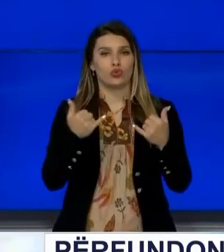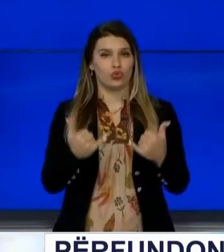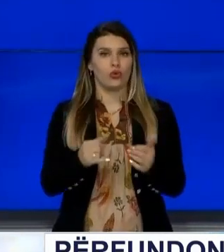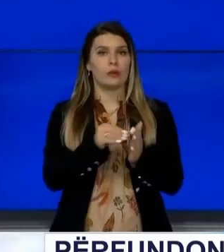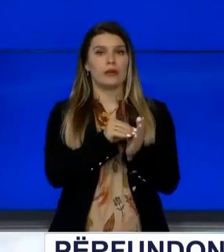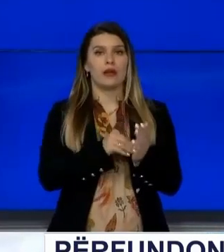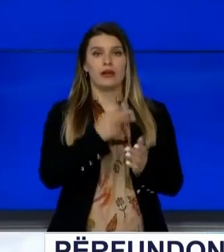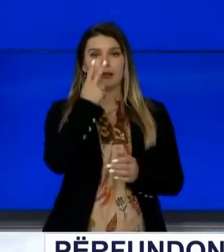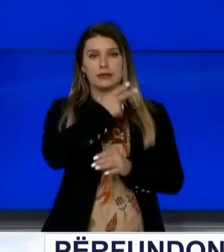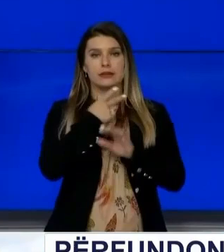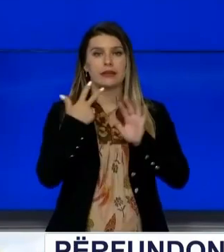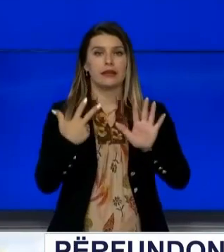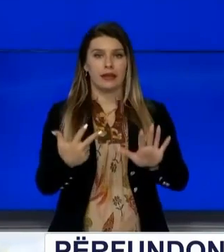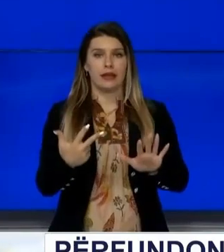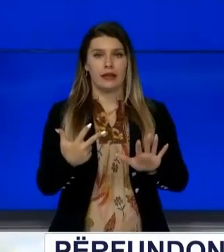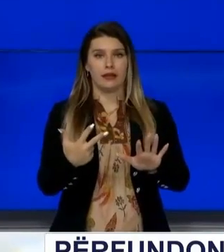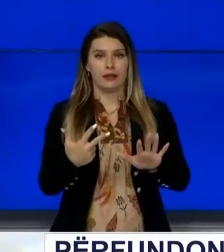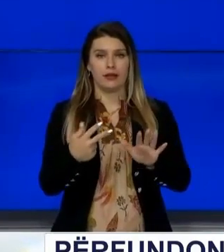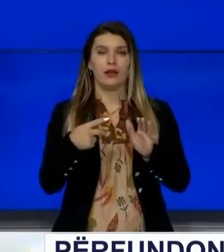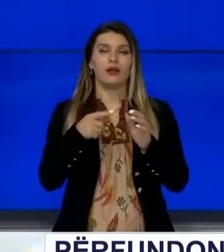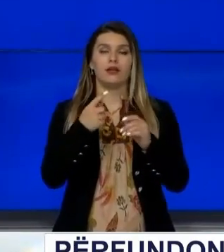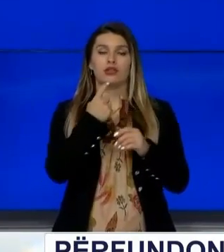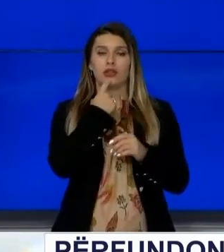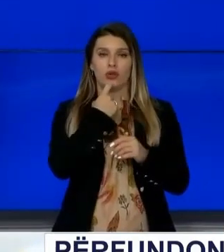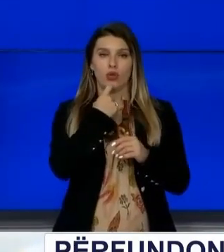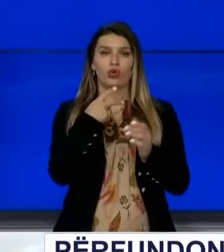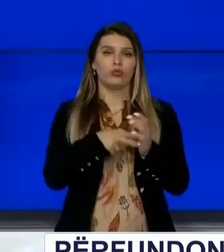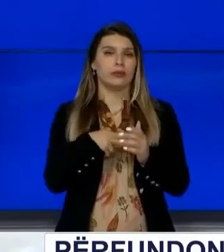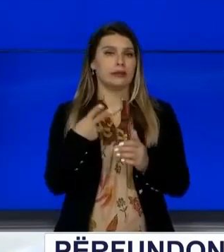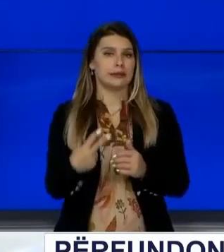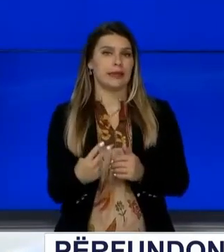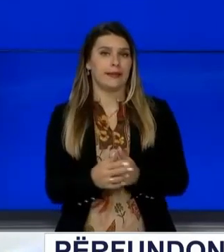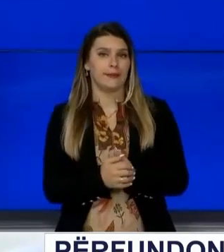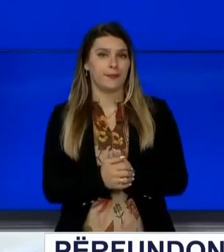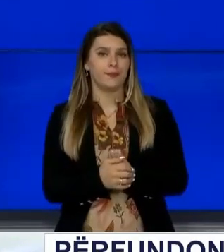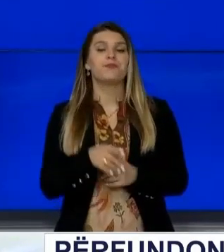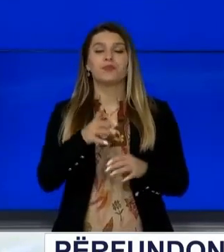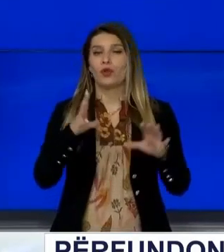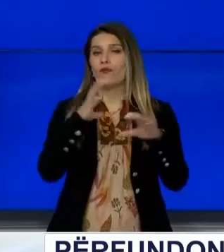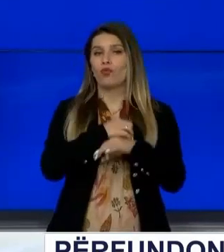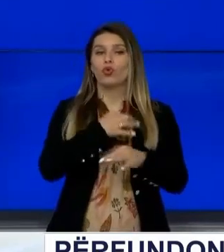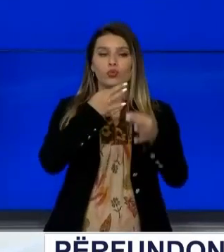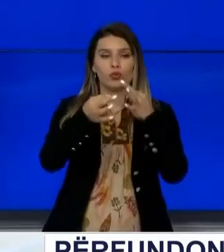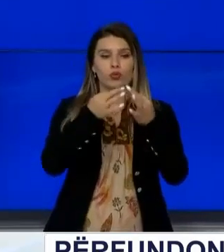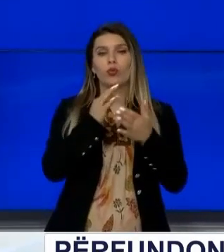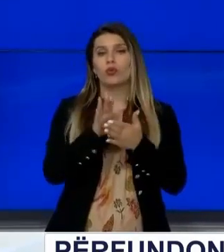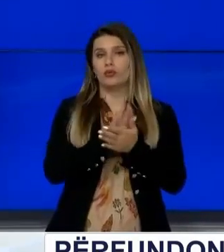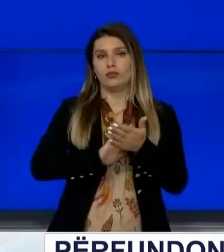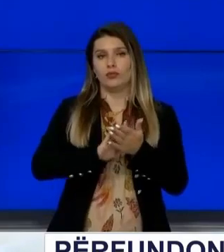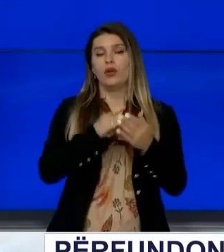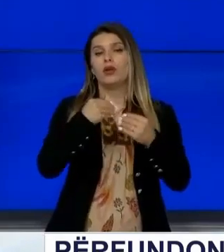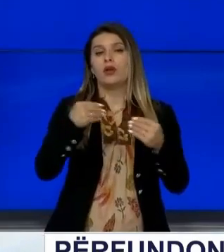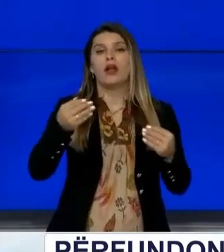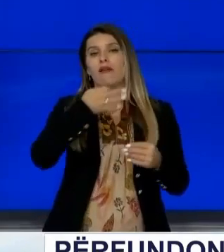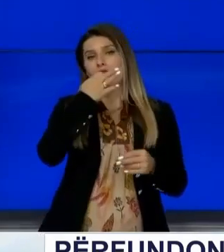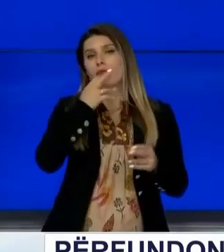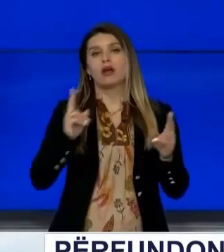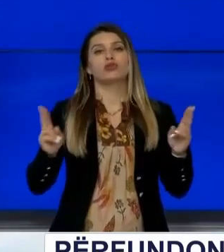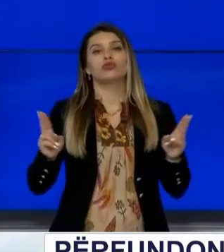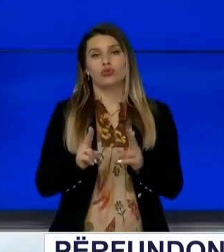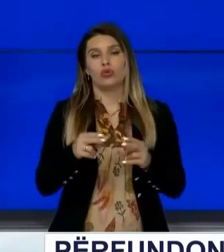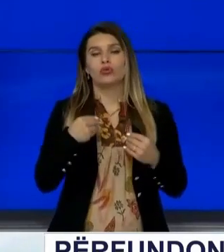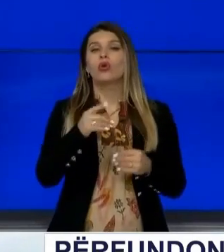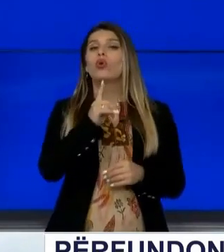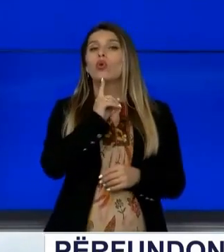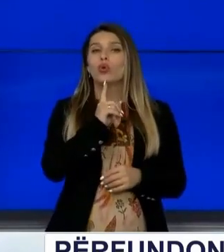datën 28.9.2020 Intervistimi i ti ka përfunduar Kjo është e tëra që mund të themë për momentin